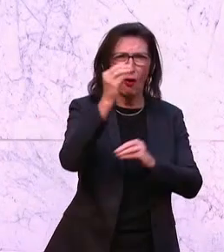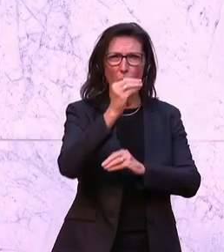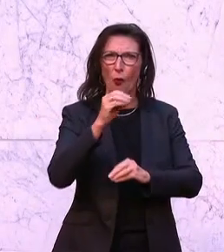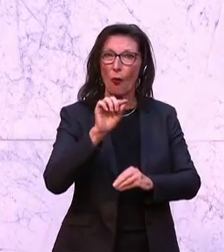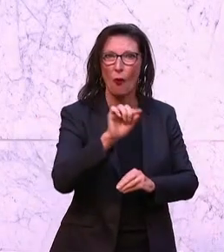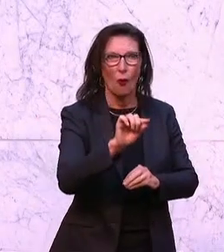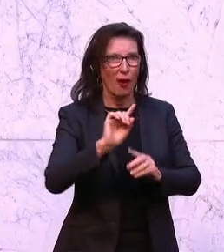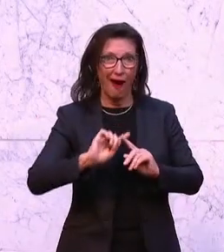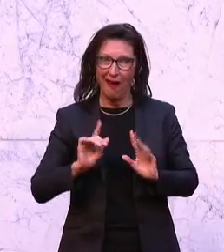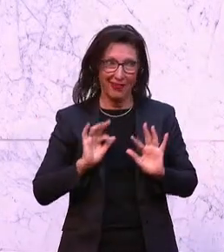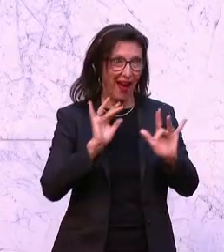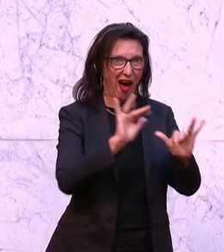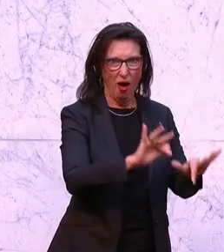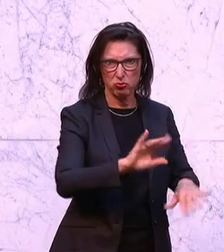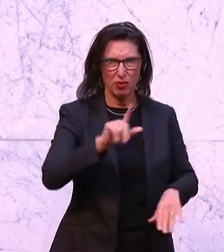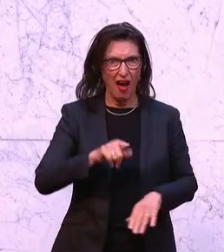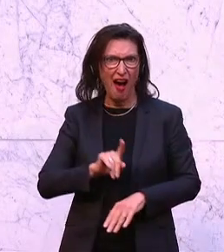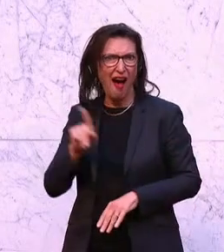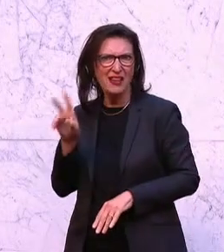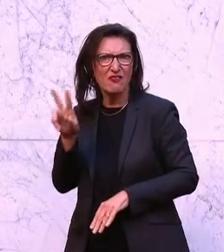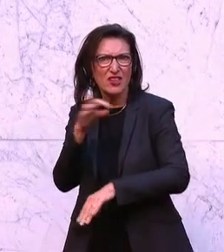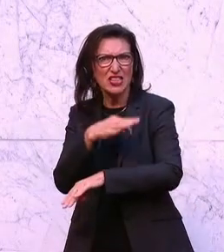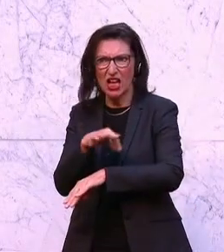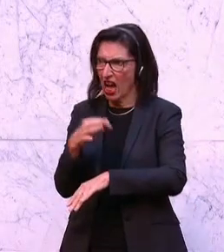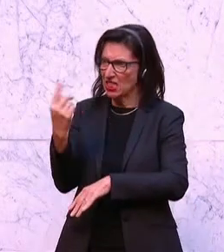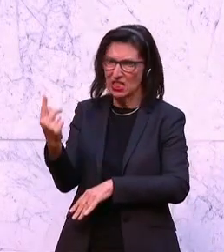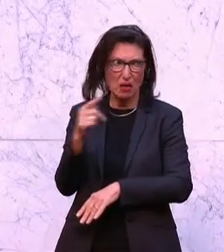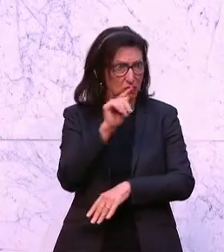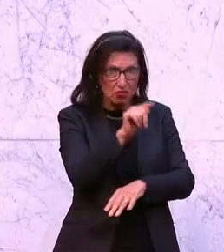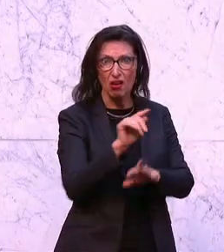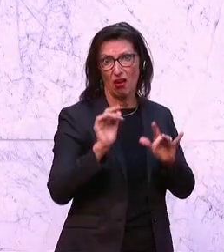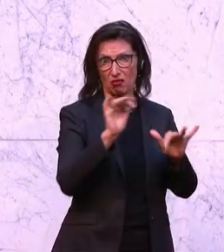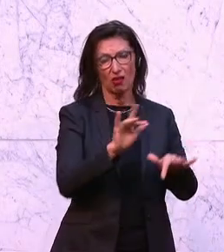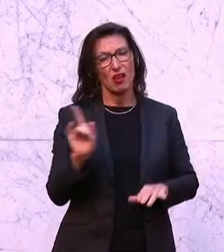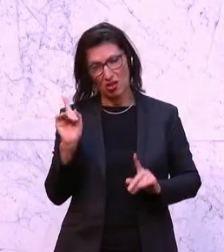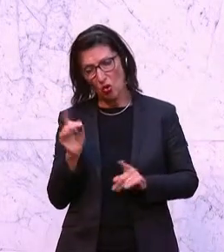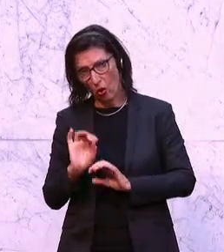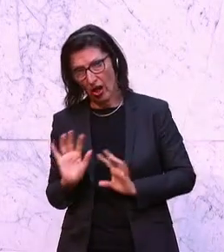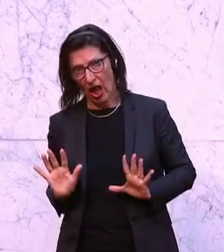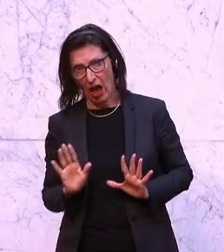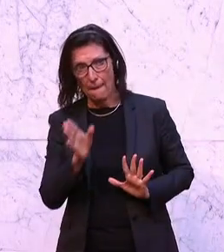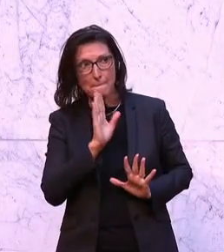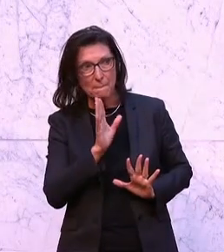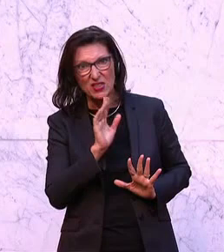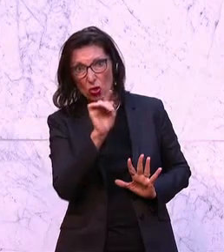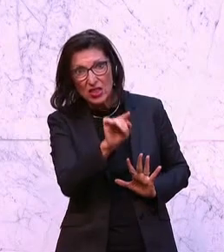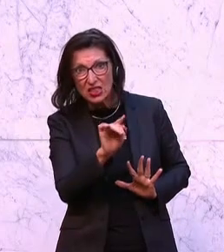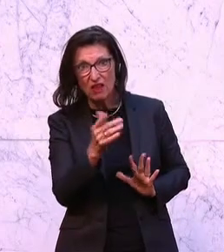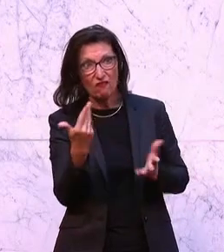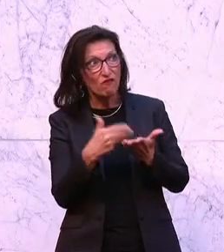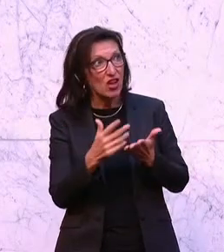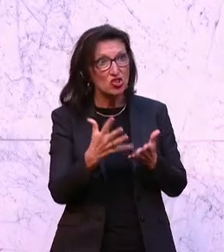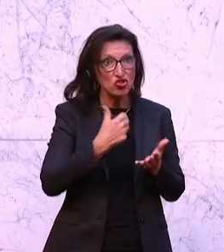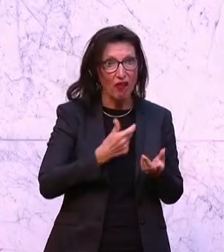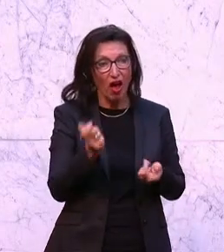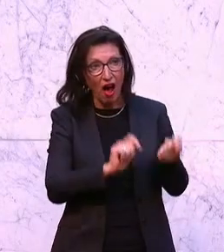spüren wie er als Vizekanzler. Und das sollte ihm einmal klar sein. Pensionisten haben auch einen anderen Wagen gehabt. Und ich darf